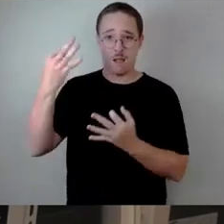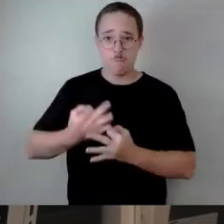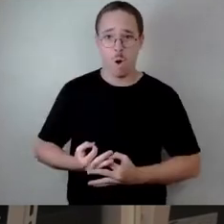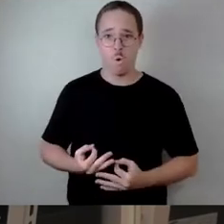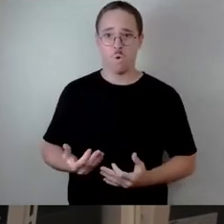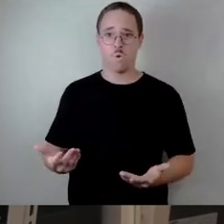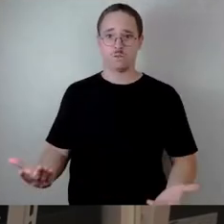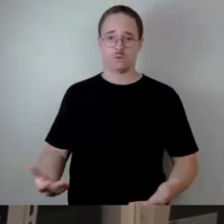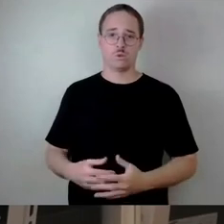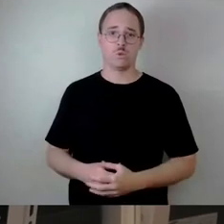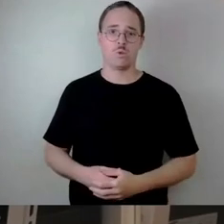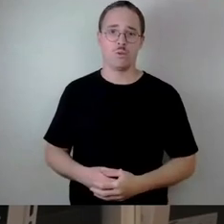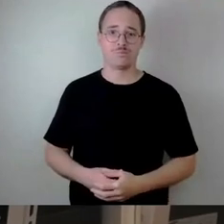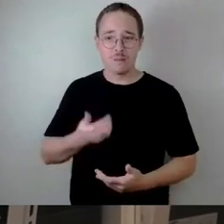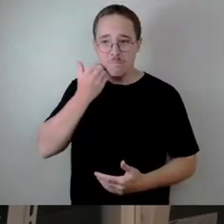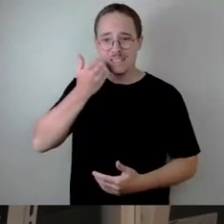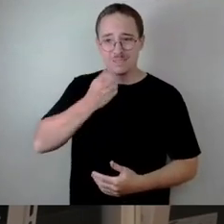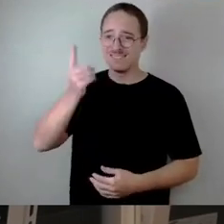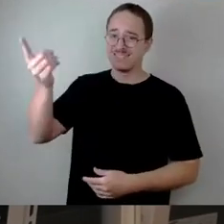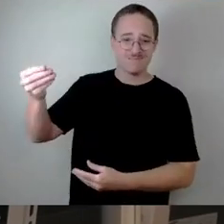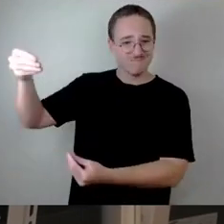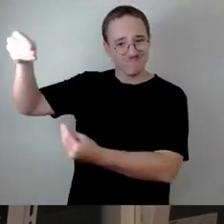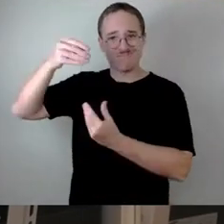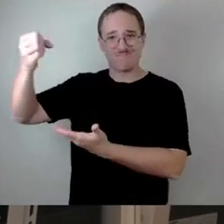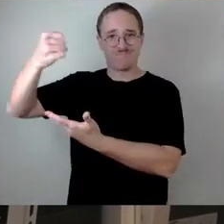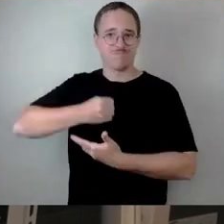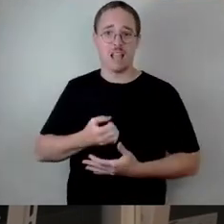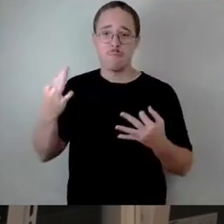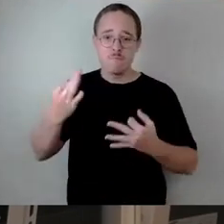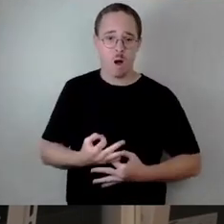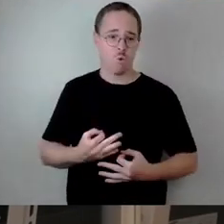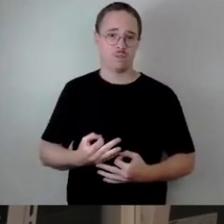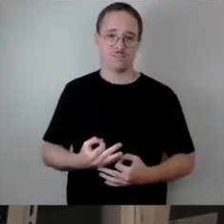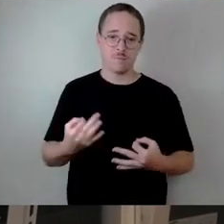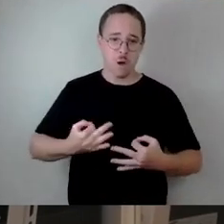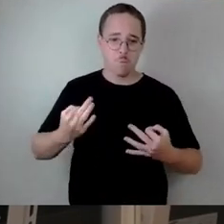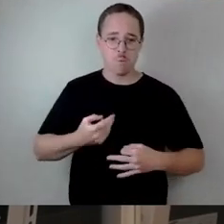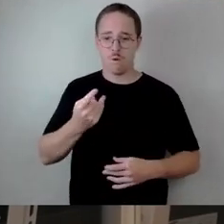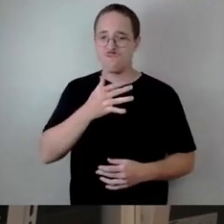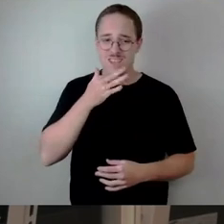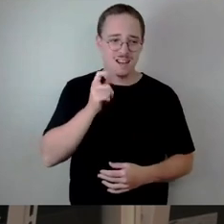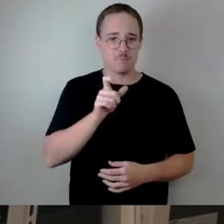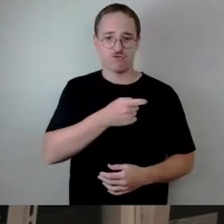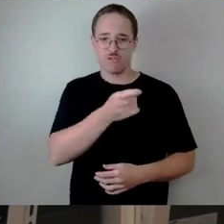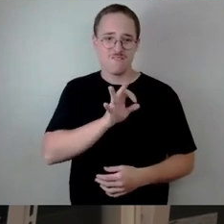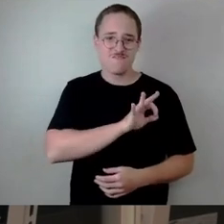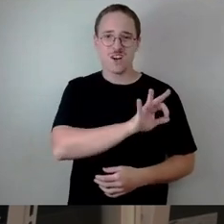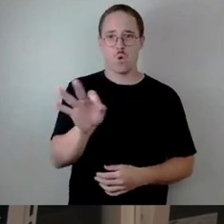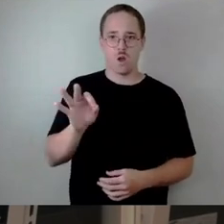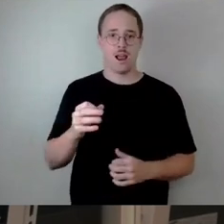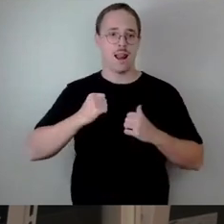anderen Seite dringend notwendig sind, um für viele Menschen das Leben besser zu machen. Für uns in der Stadt sage ich was anderes.